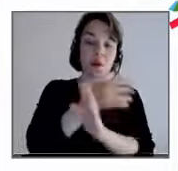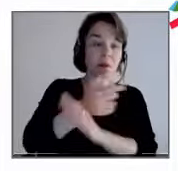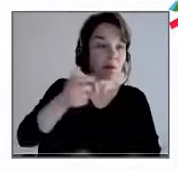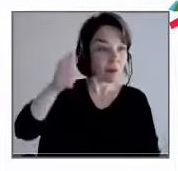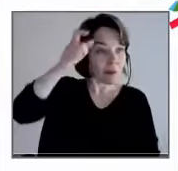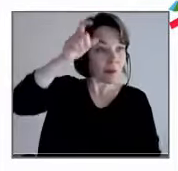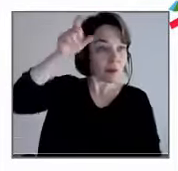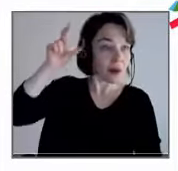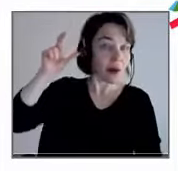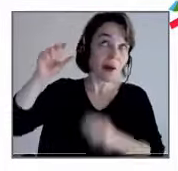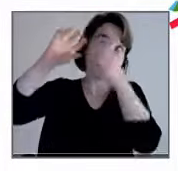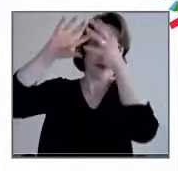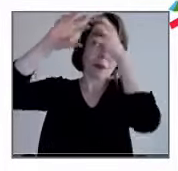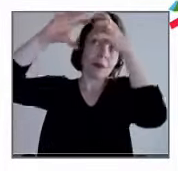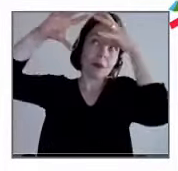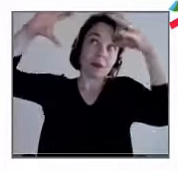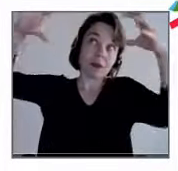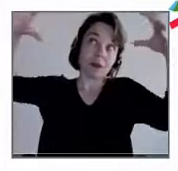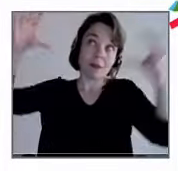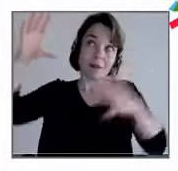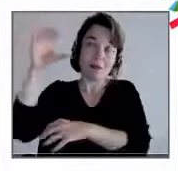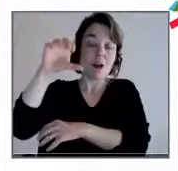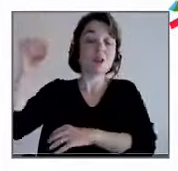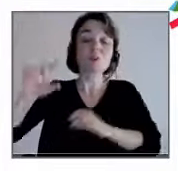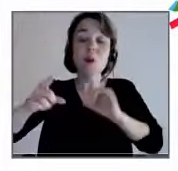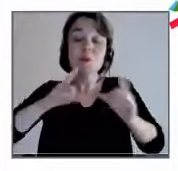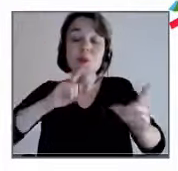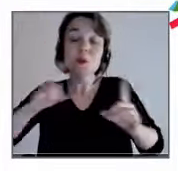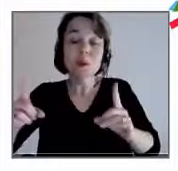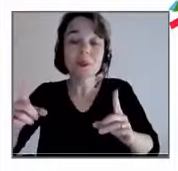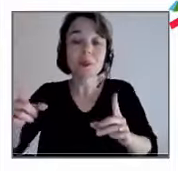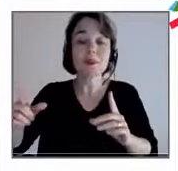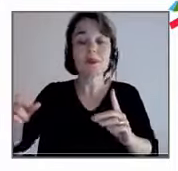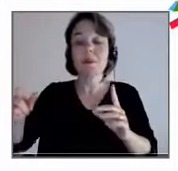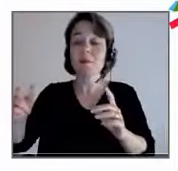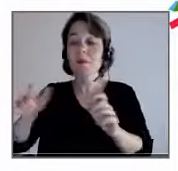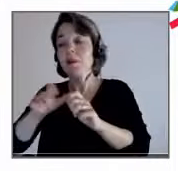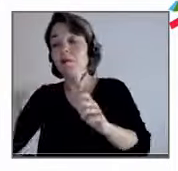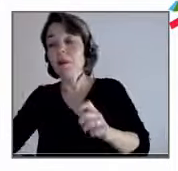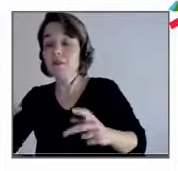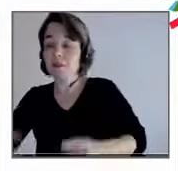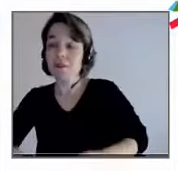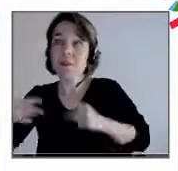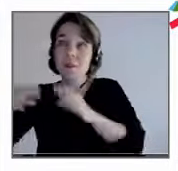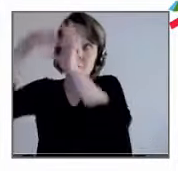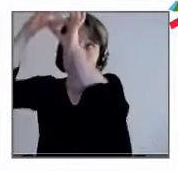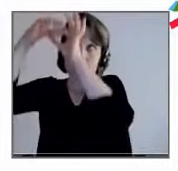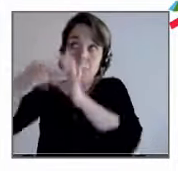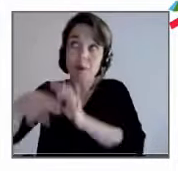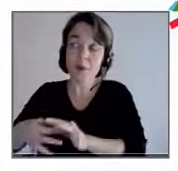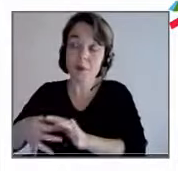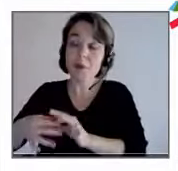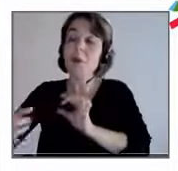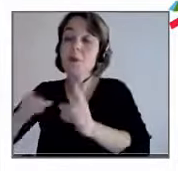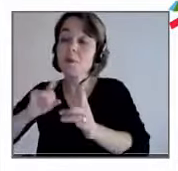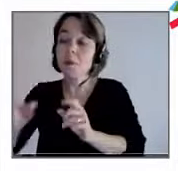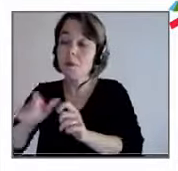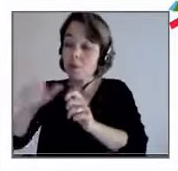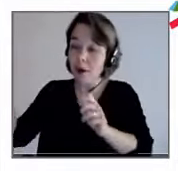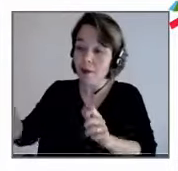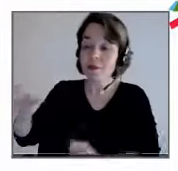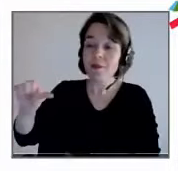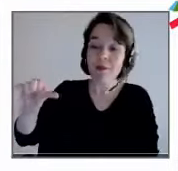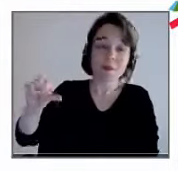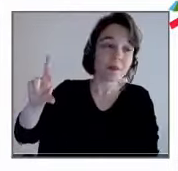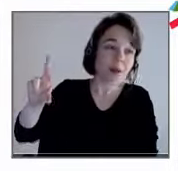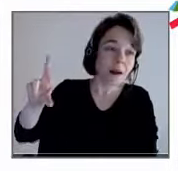temps religieux,'était avoir une vie réussie, c'était être aligné avec les commandements divins. Après, du temps aristocratique, on avait un chemin de vie tout